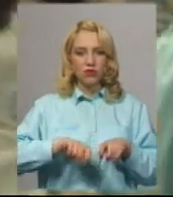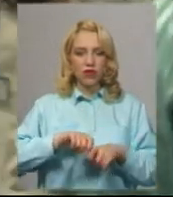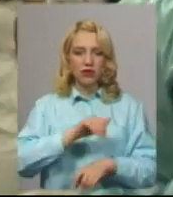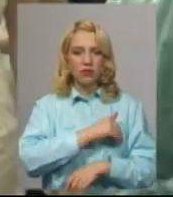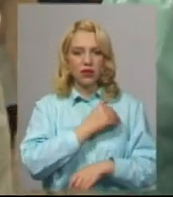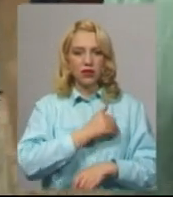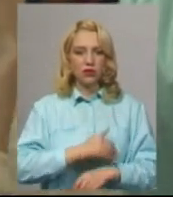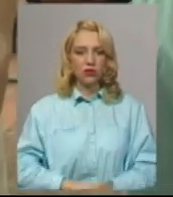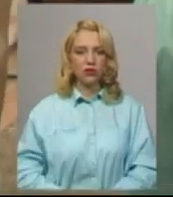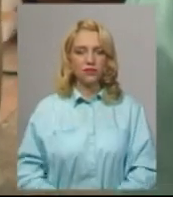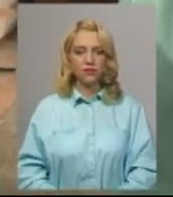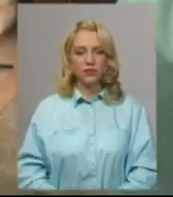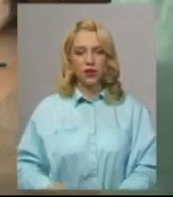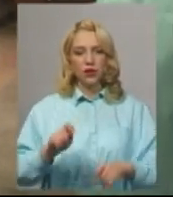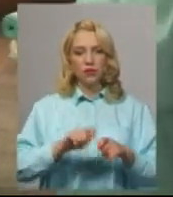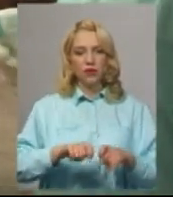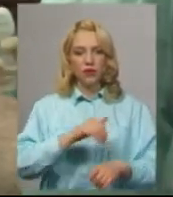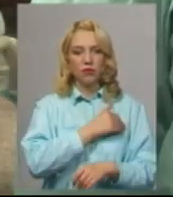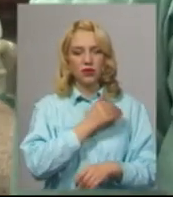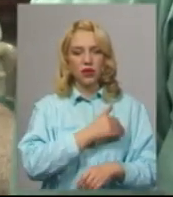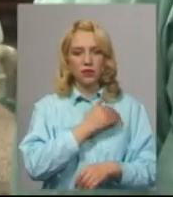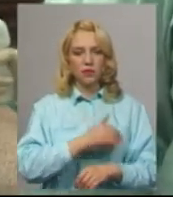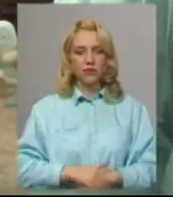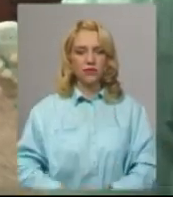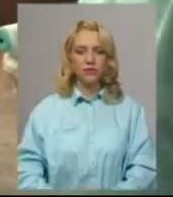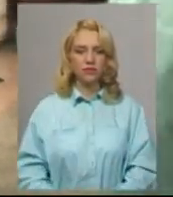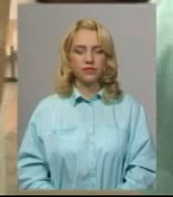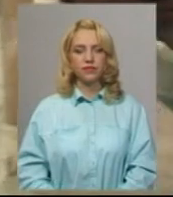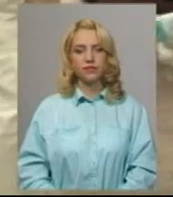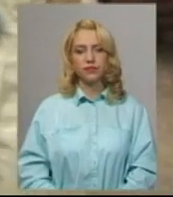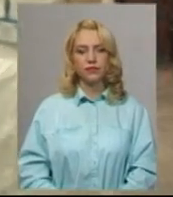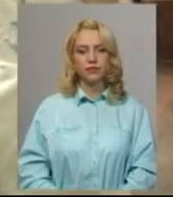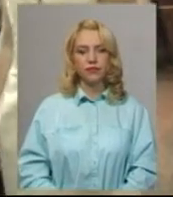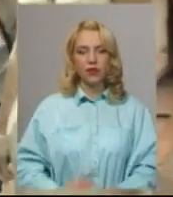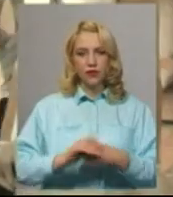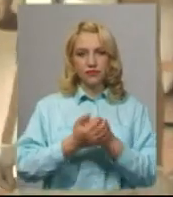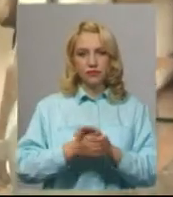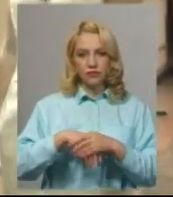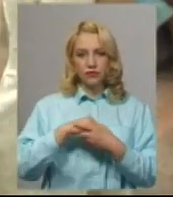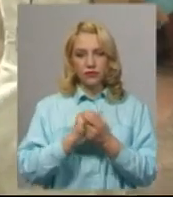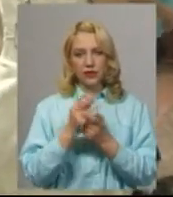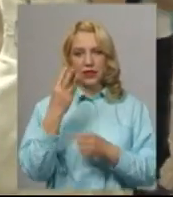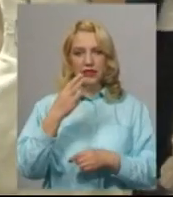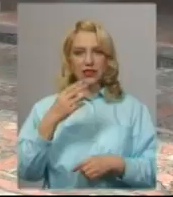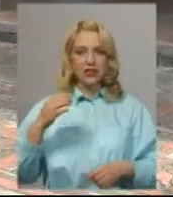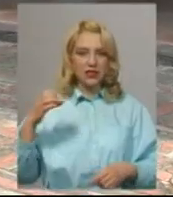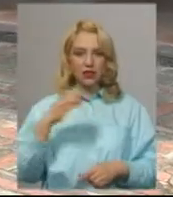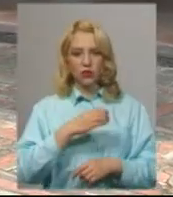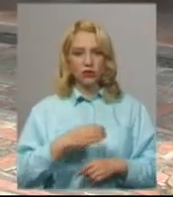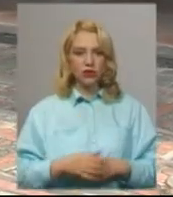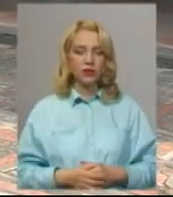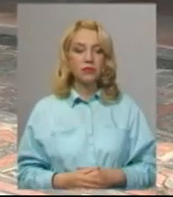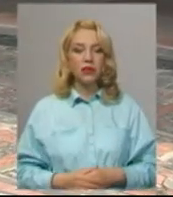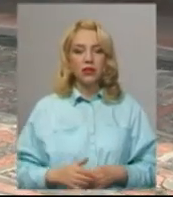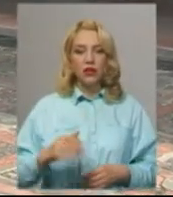Перевіряємо температурний режим і обравляємо руки санкрайзеру. До 30 секунд обравляємо руки по тривалості. В